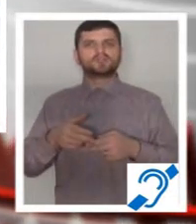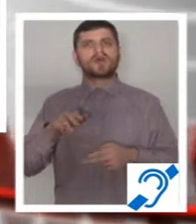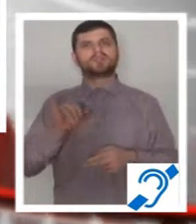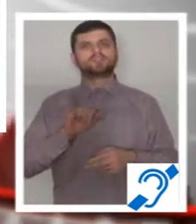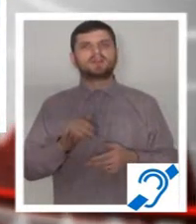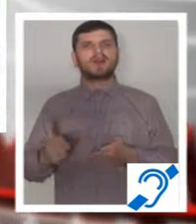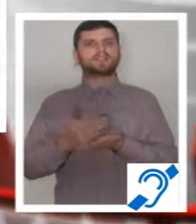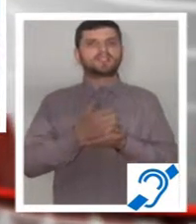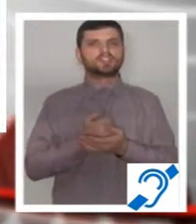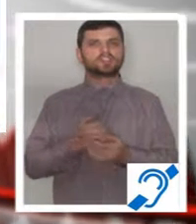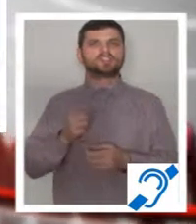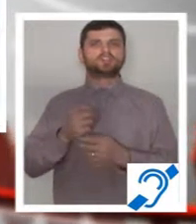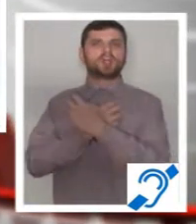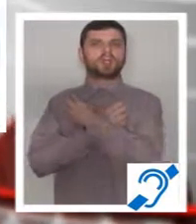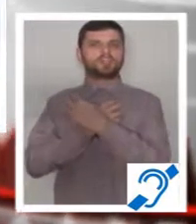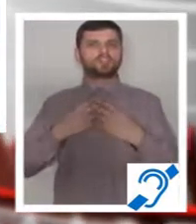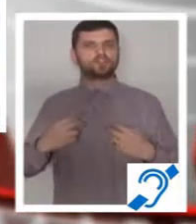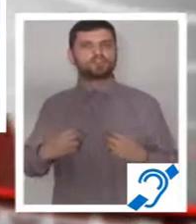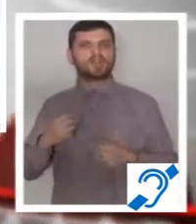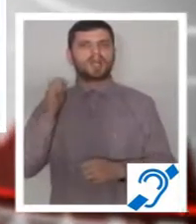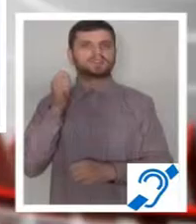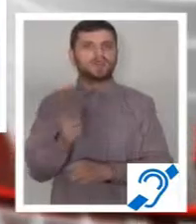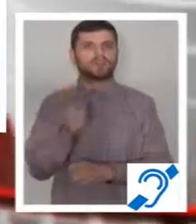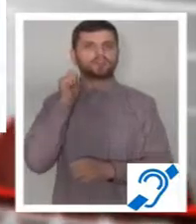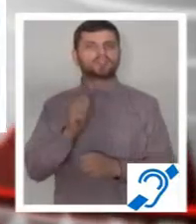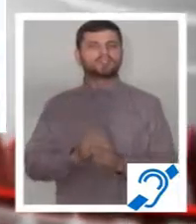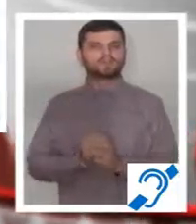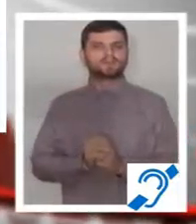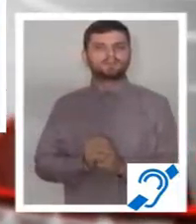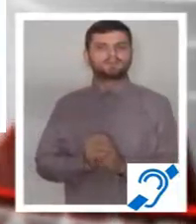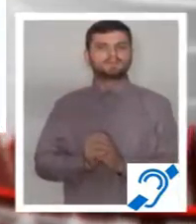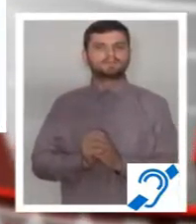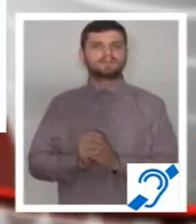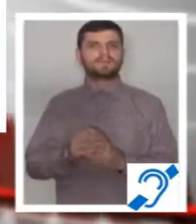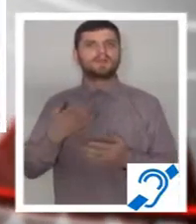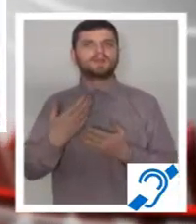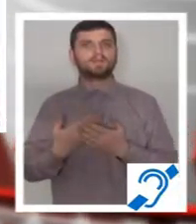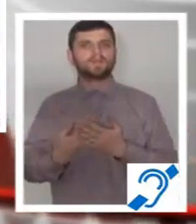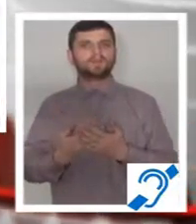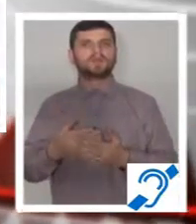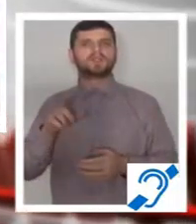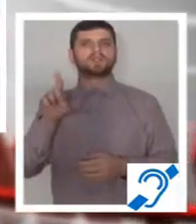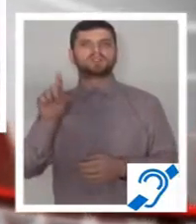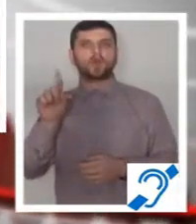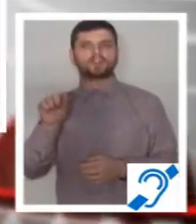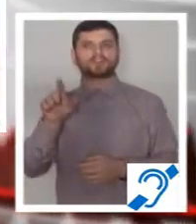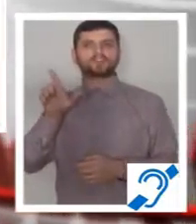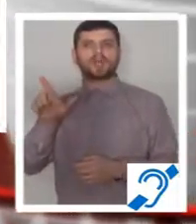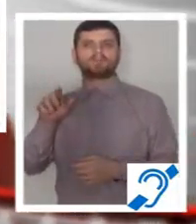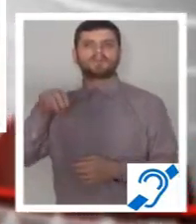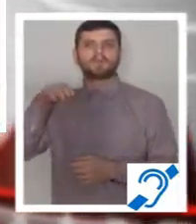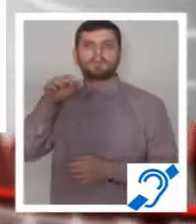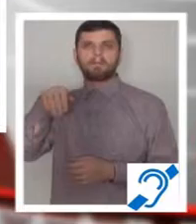Avocat a promis că va interveni pe lângă aceștia în vederea soluționării favorabile a litigiului. Pentru că la data de 27 mai 2015,